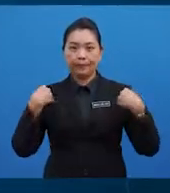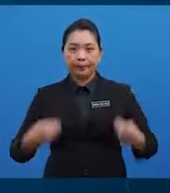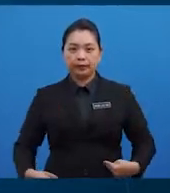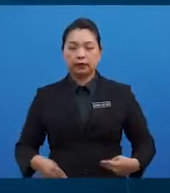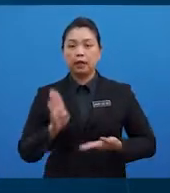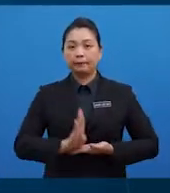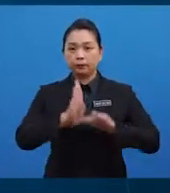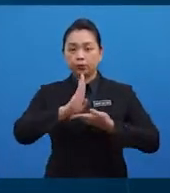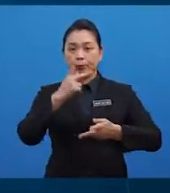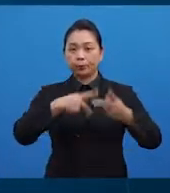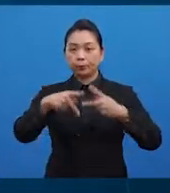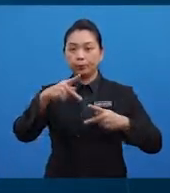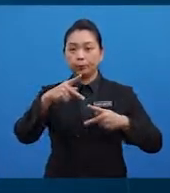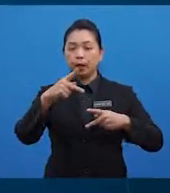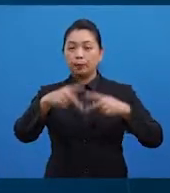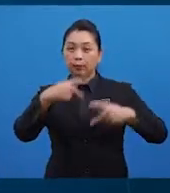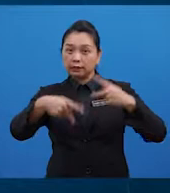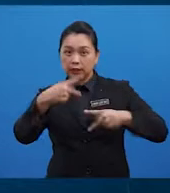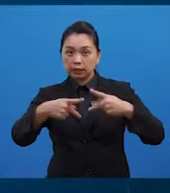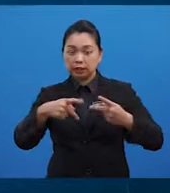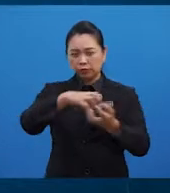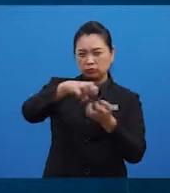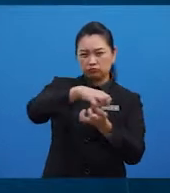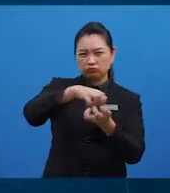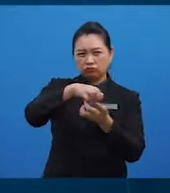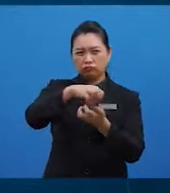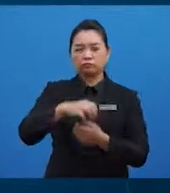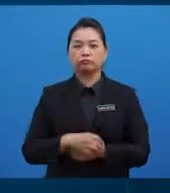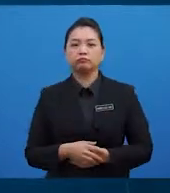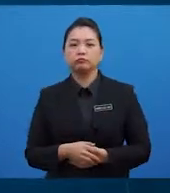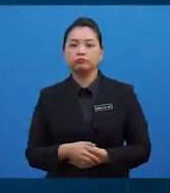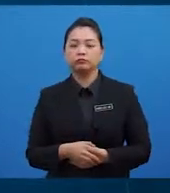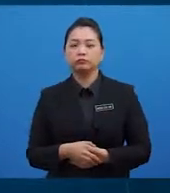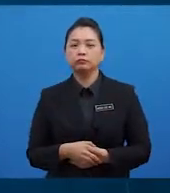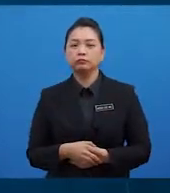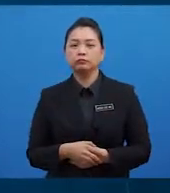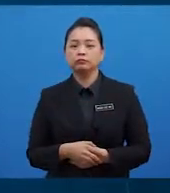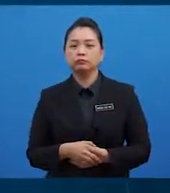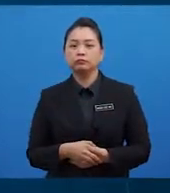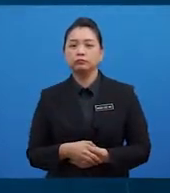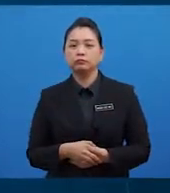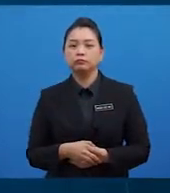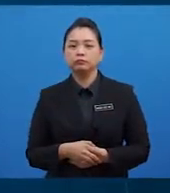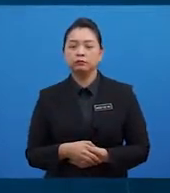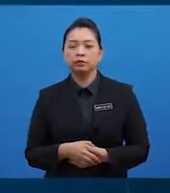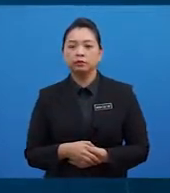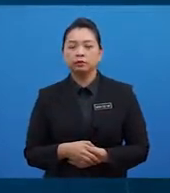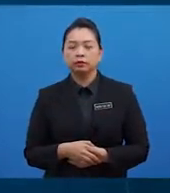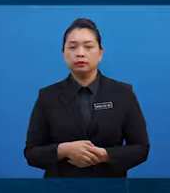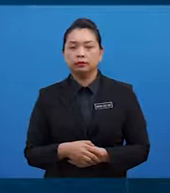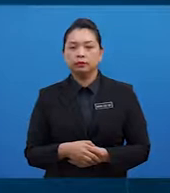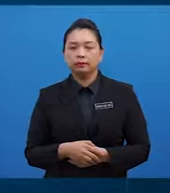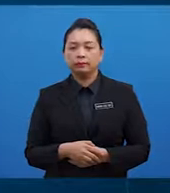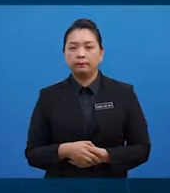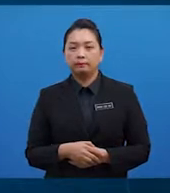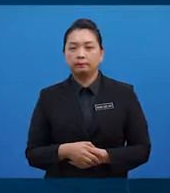dan membantu proses penghadaman. air bertindak sebanyak 55